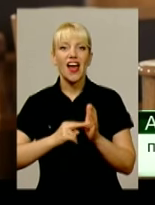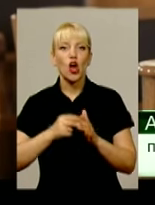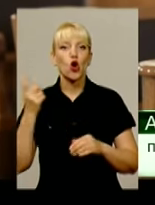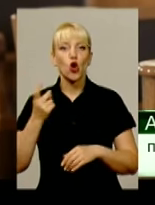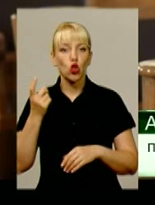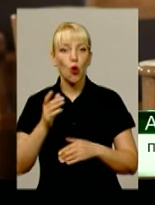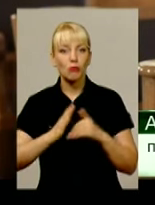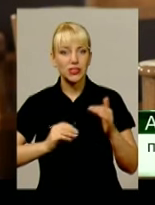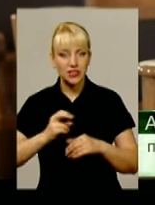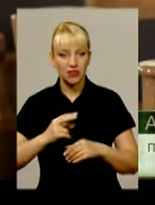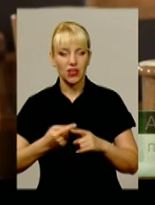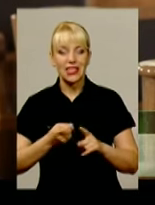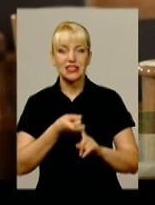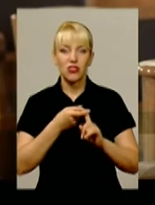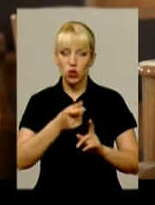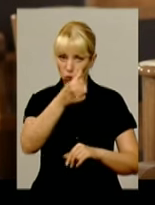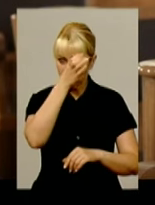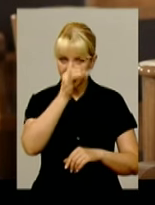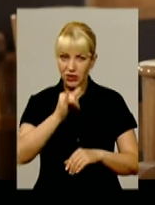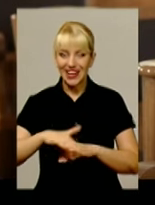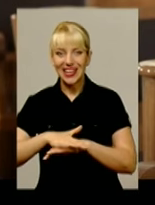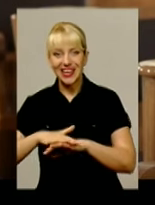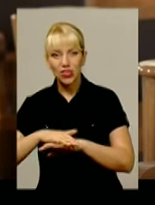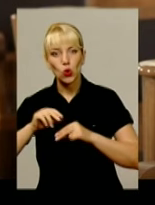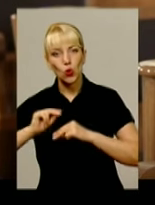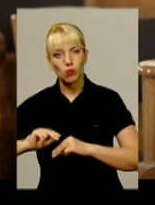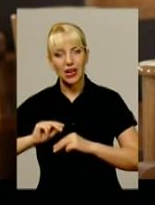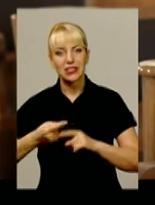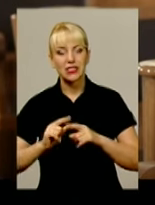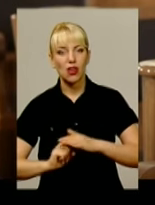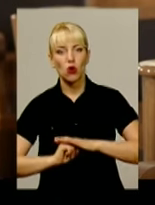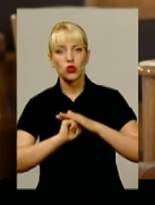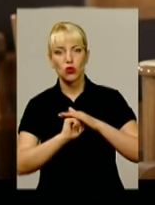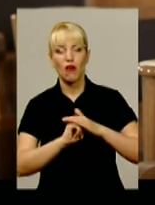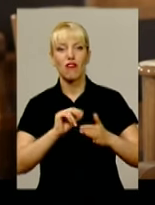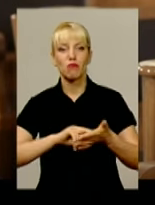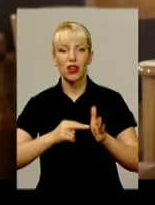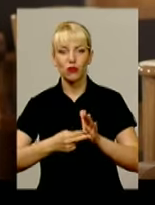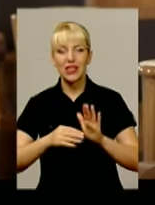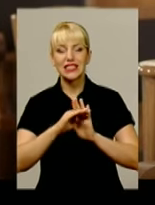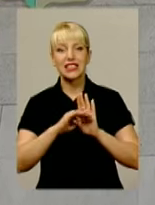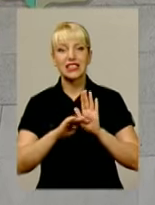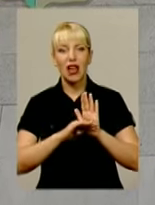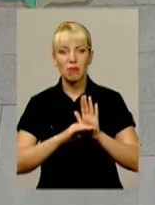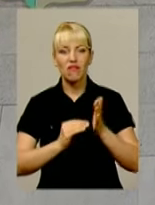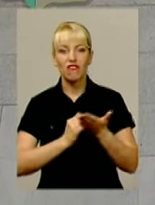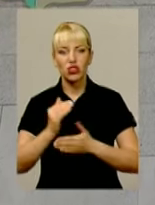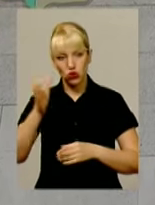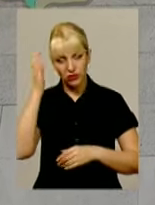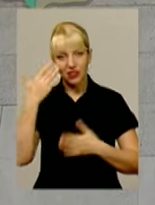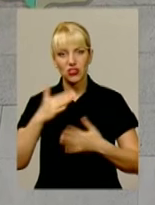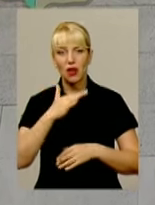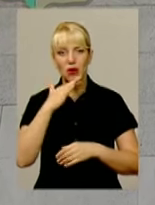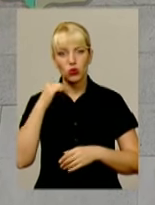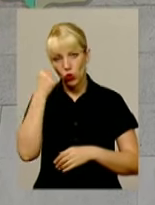освіти і ринку праці – це основа в плануванні системи вищої освіти. Уже не перший